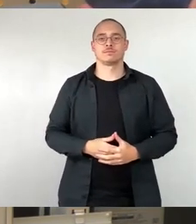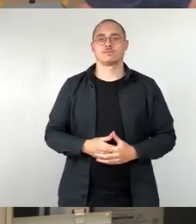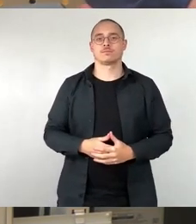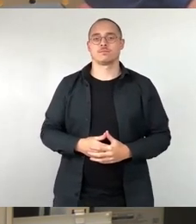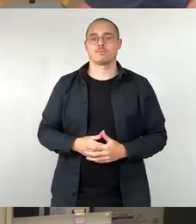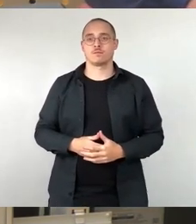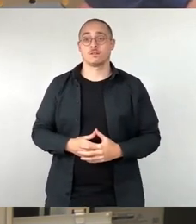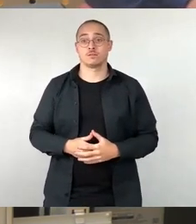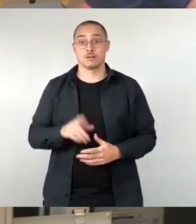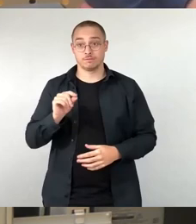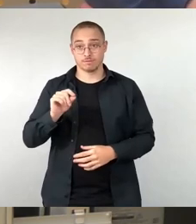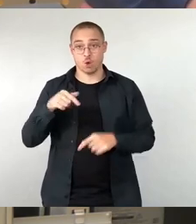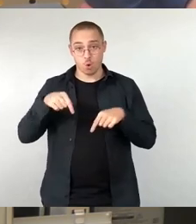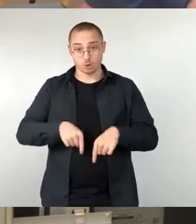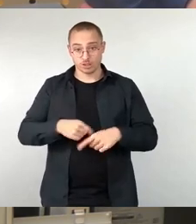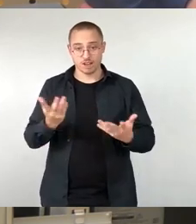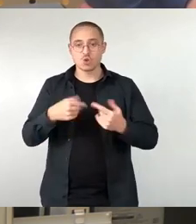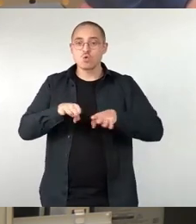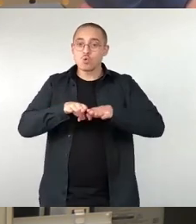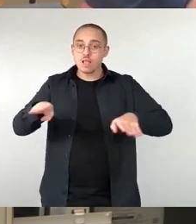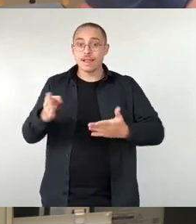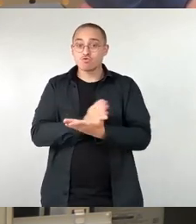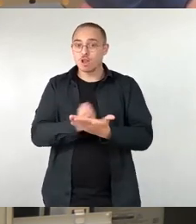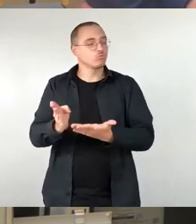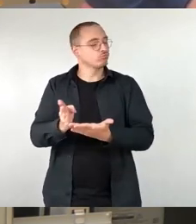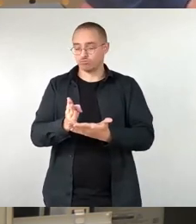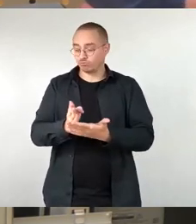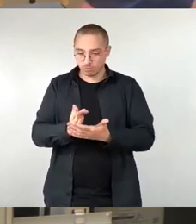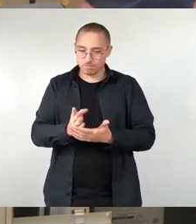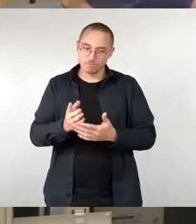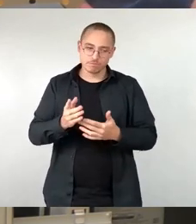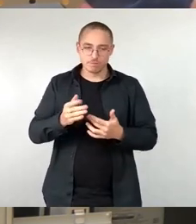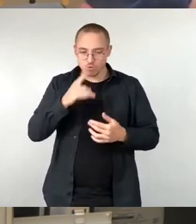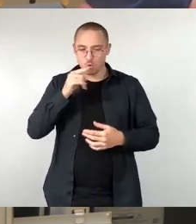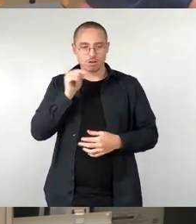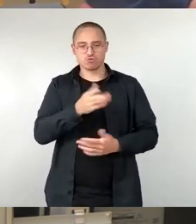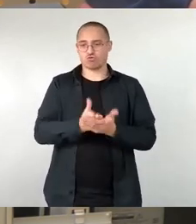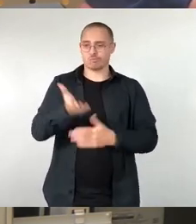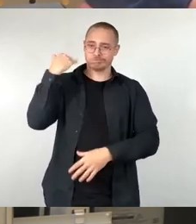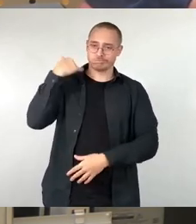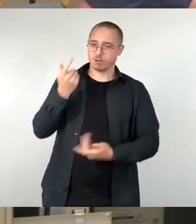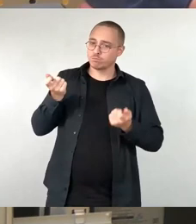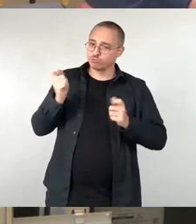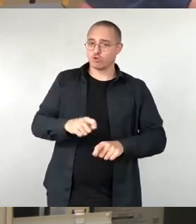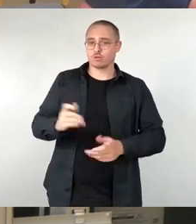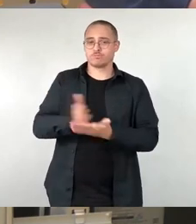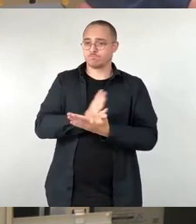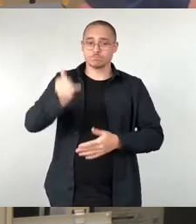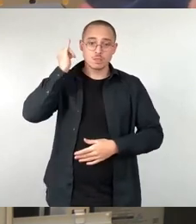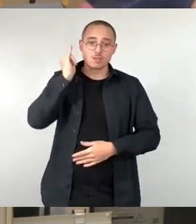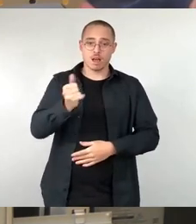machen wir keine Grundsatzentscheidung, sondern wir vollziehen nur das, was der Stadtrat letztes Jahr schon